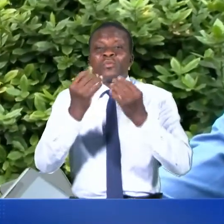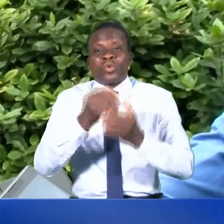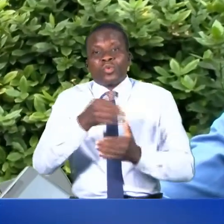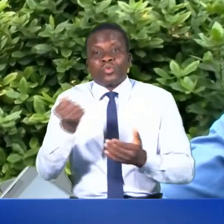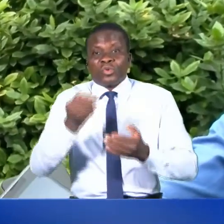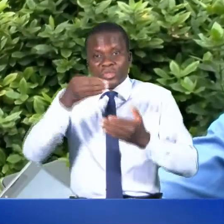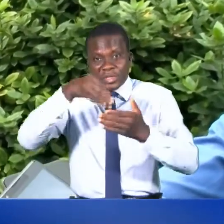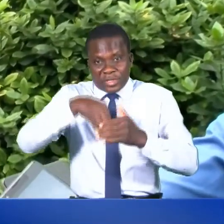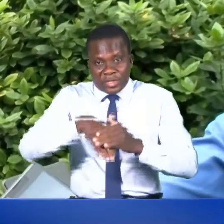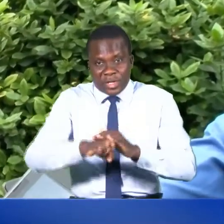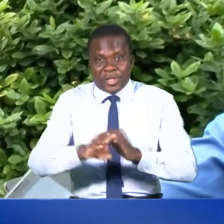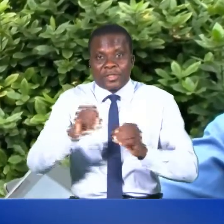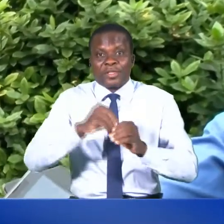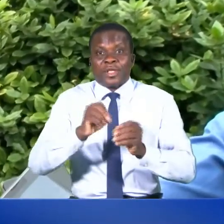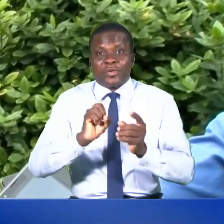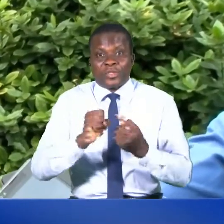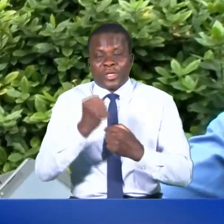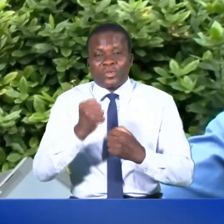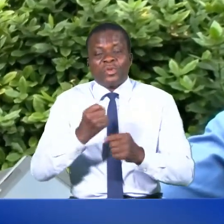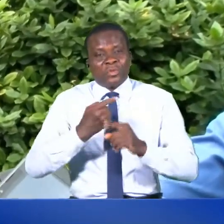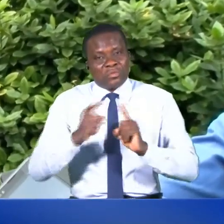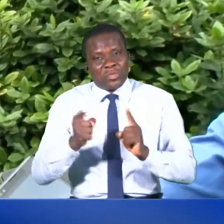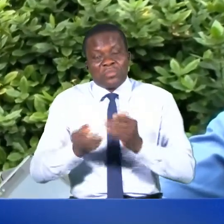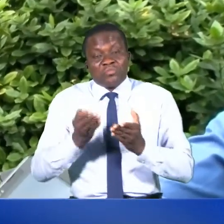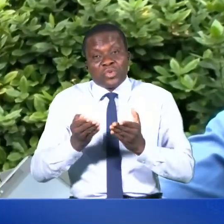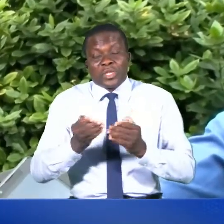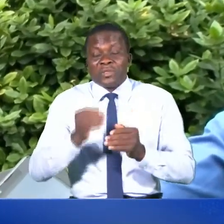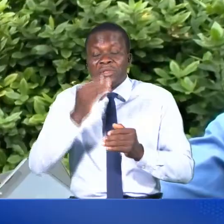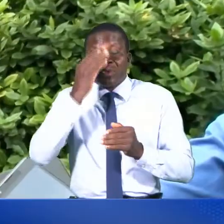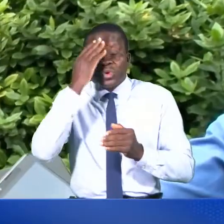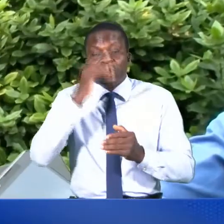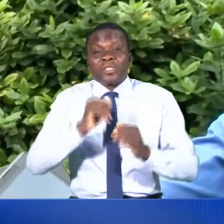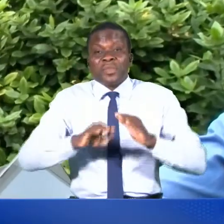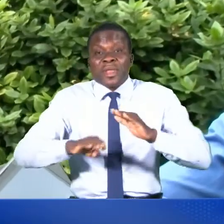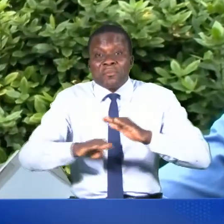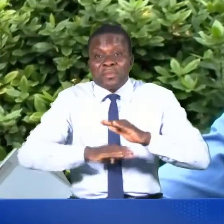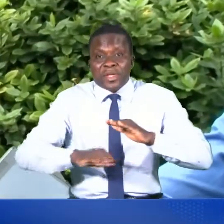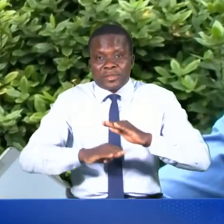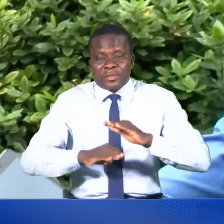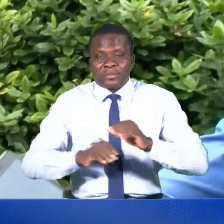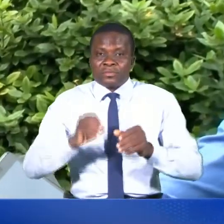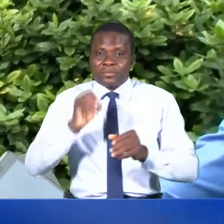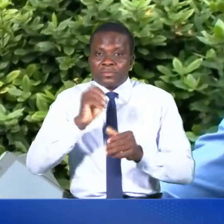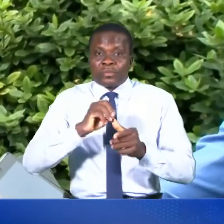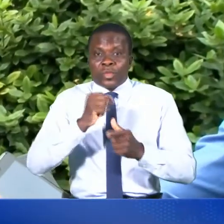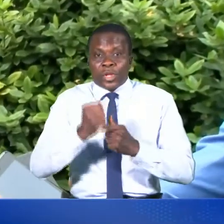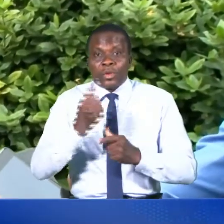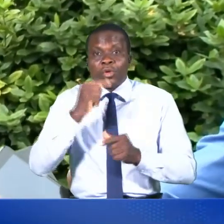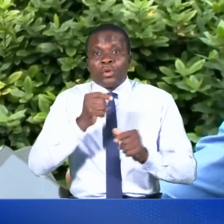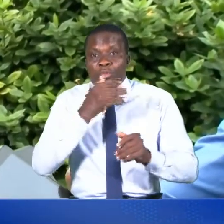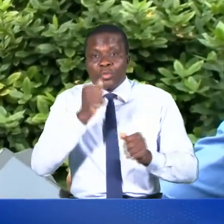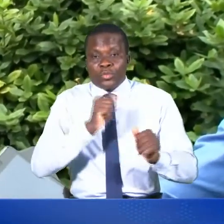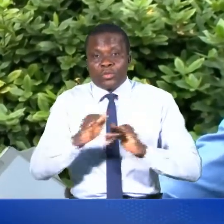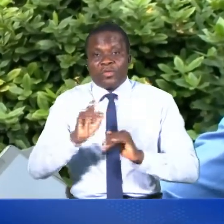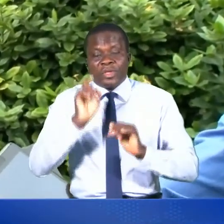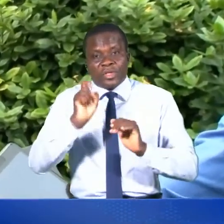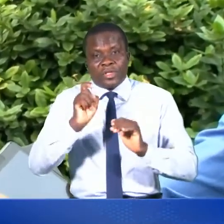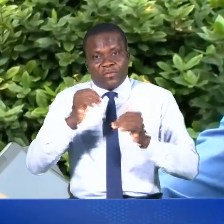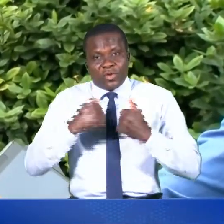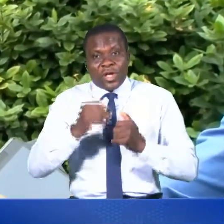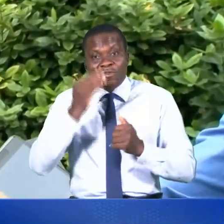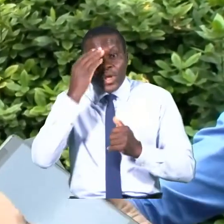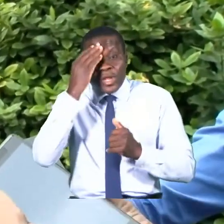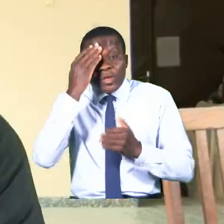entrent dans le secteur, même peut-être sans connaître la base. Alors, pour mieux agir, il faut avoir la